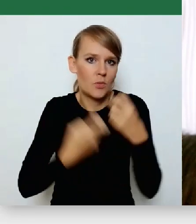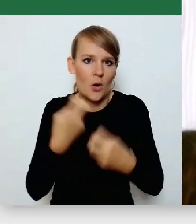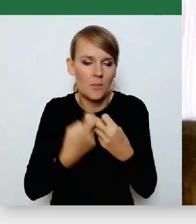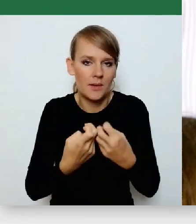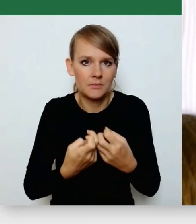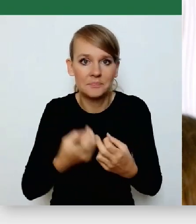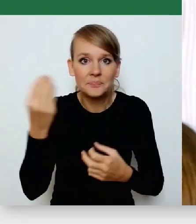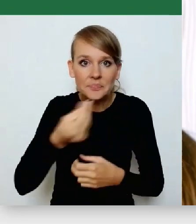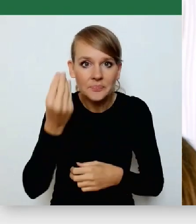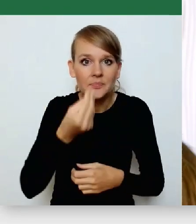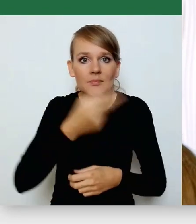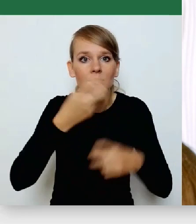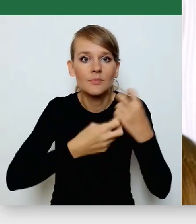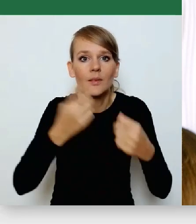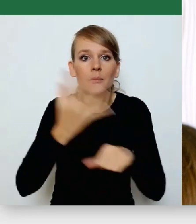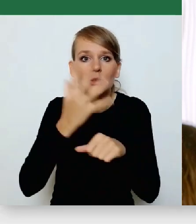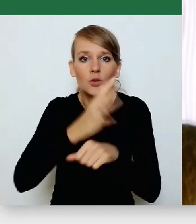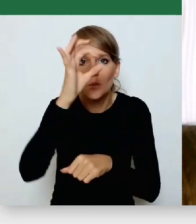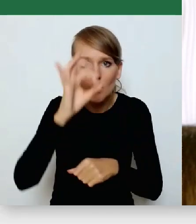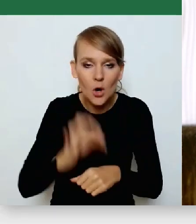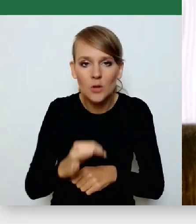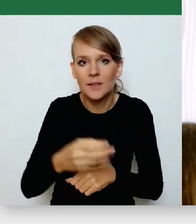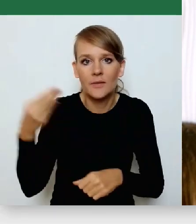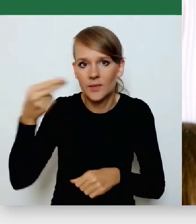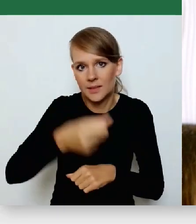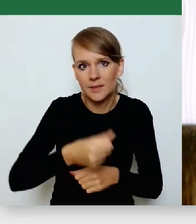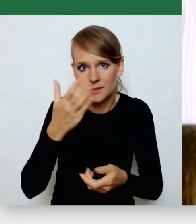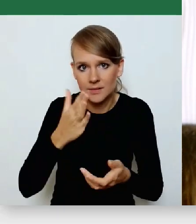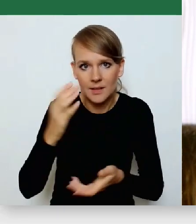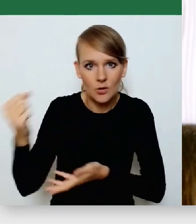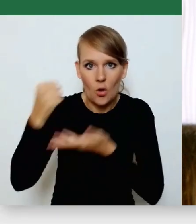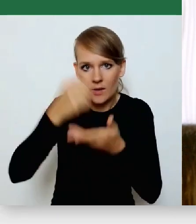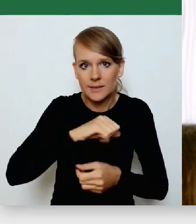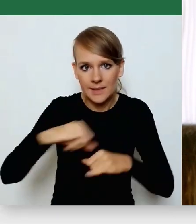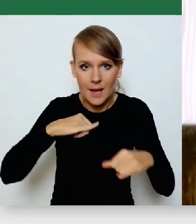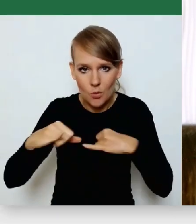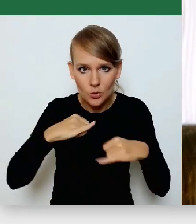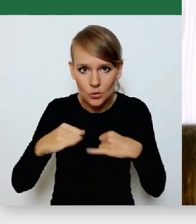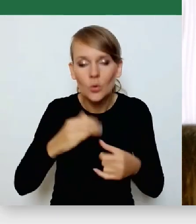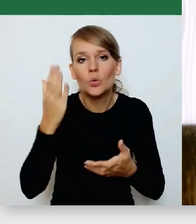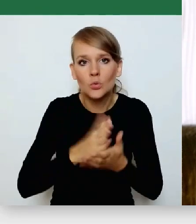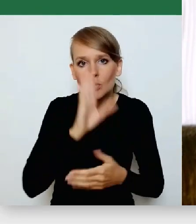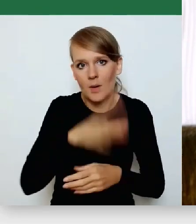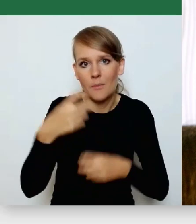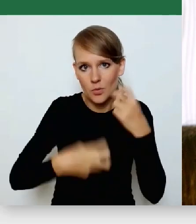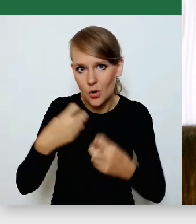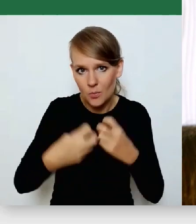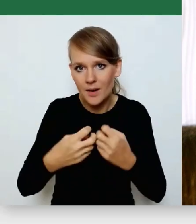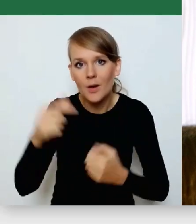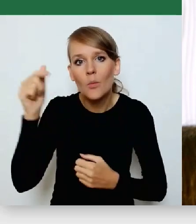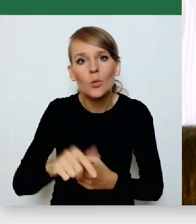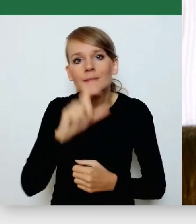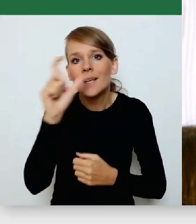tą dyscyplinę, że 50% tylko finansowania z dotacji samorządu i już mają problem. I to trzeba być w takiej ciągłej